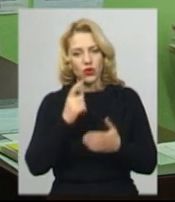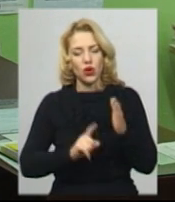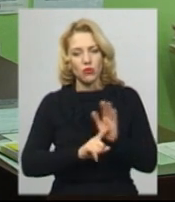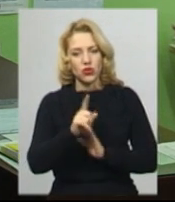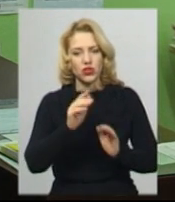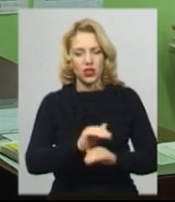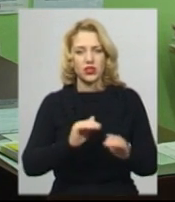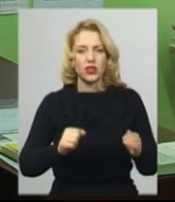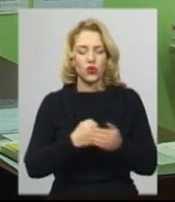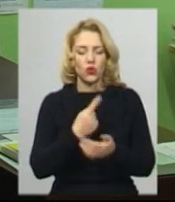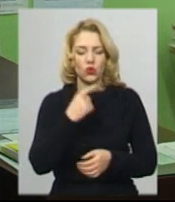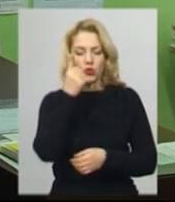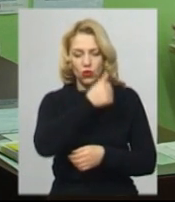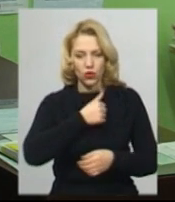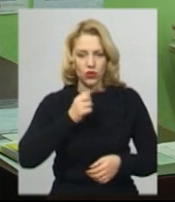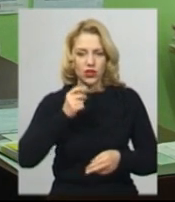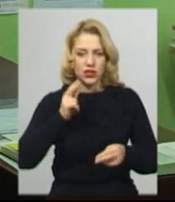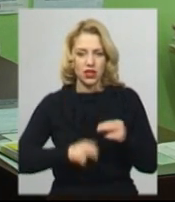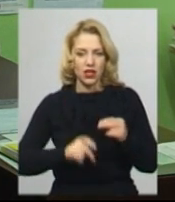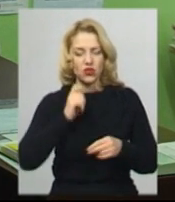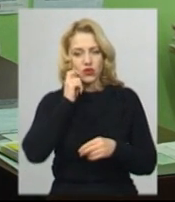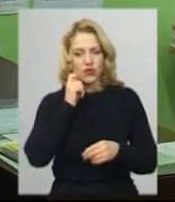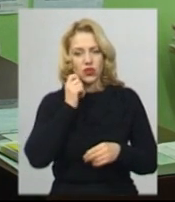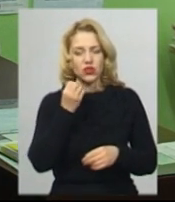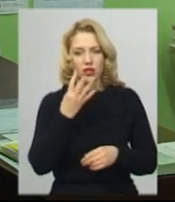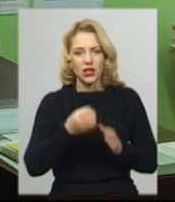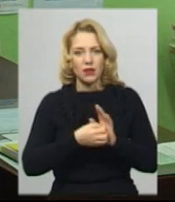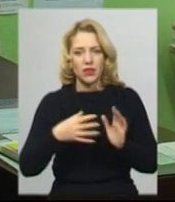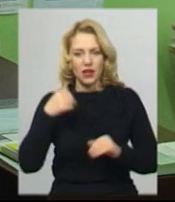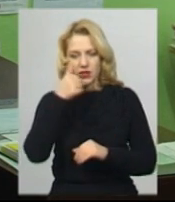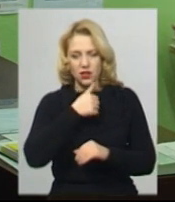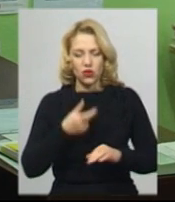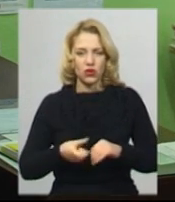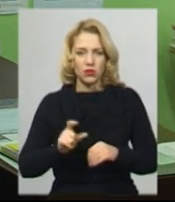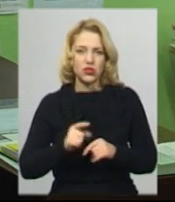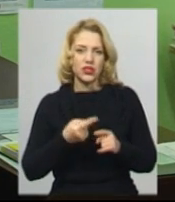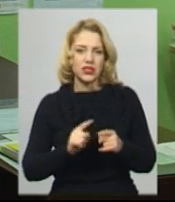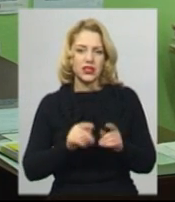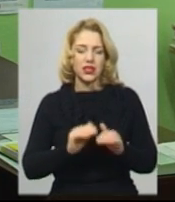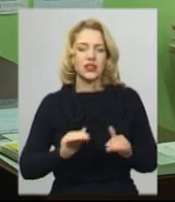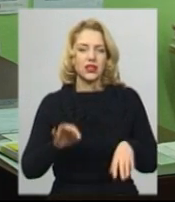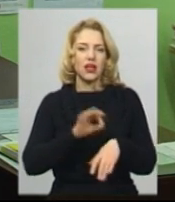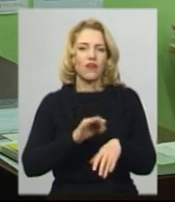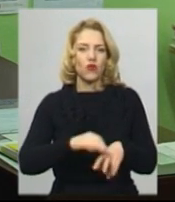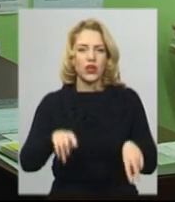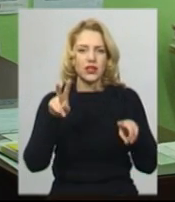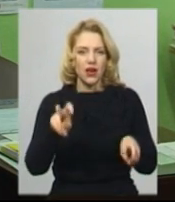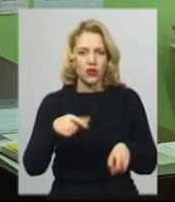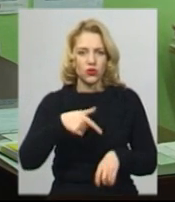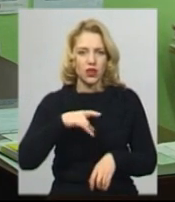року і закінчуючи віком 14-15 років. Більшість з них – це діти хворі з діагнозом гриб.